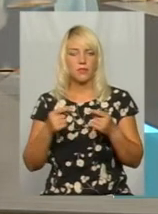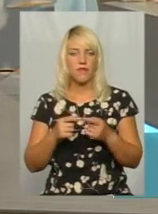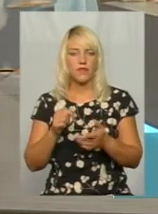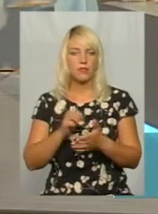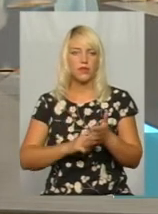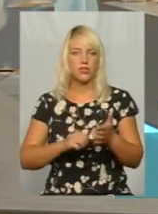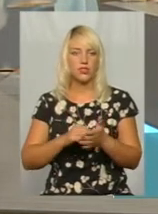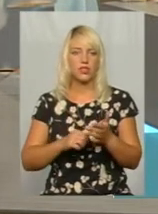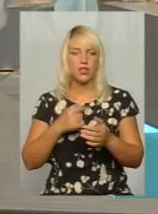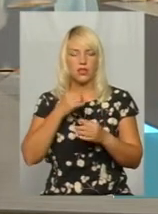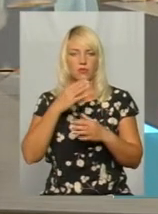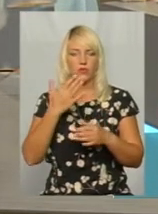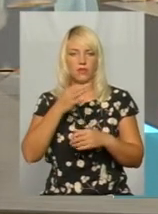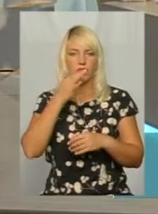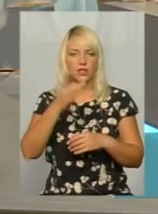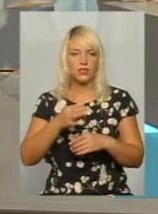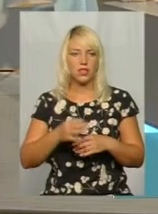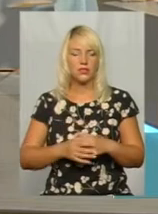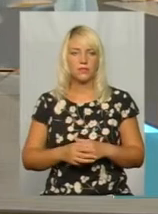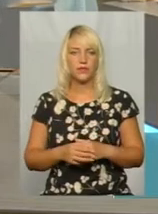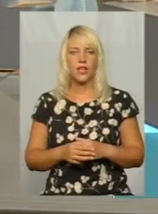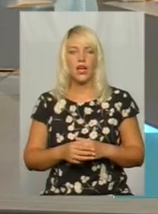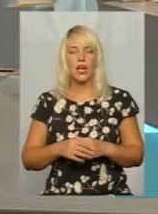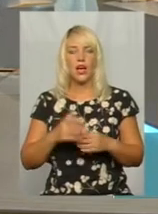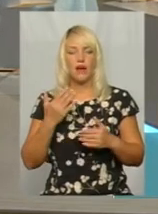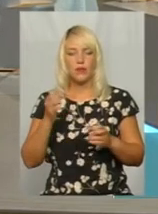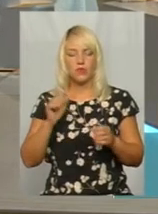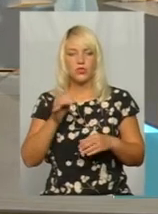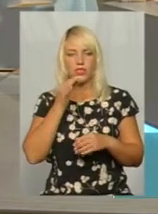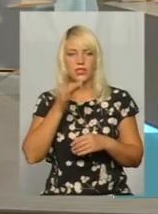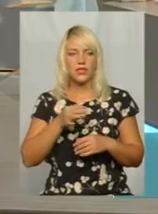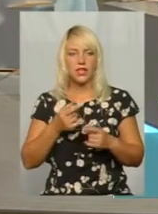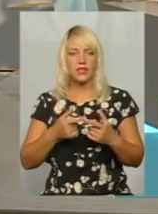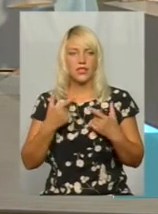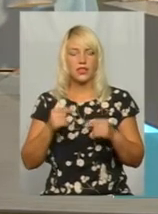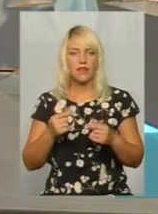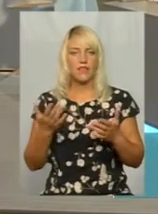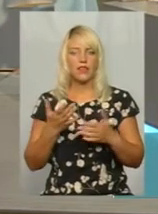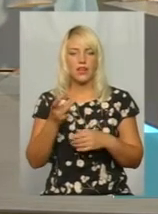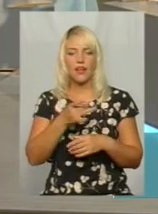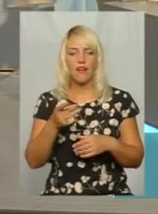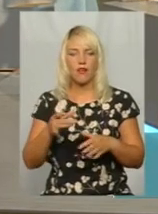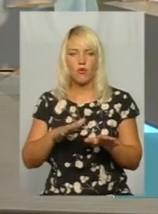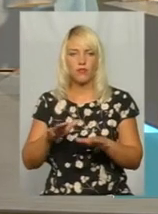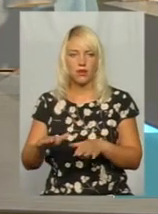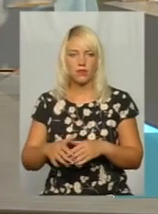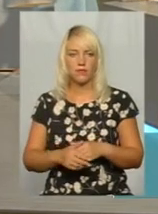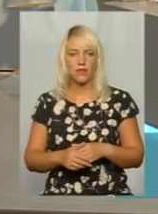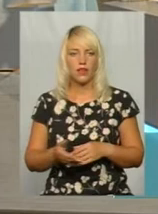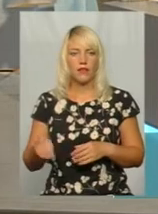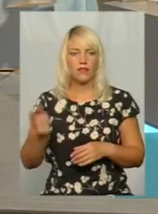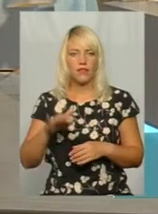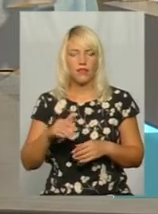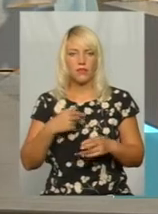не можу сказати, чому не всі зацікавлені. А ви можете назвати, де саме незацікавлені, в яких районах? Давайте так